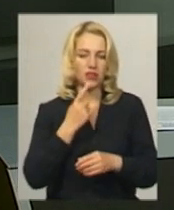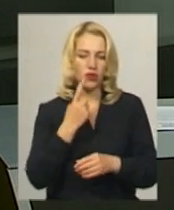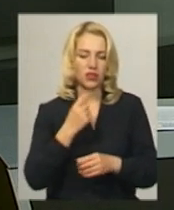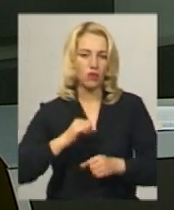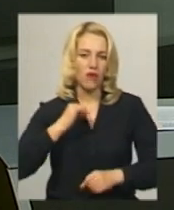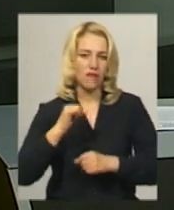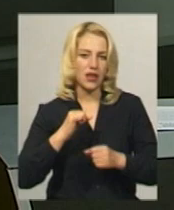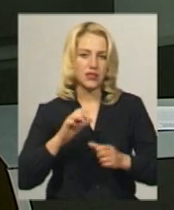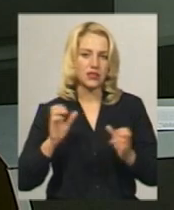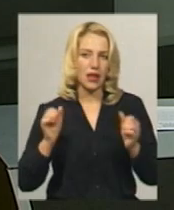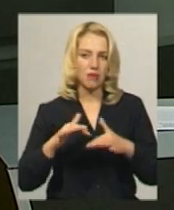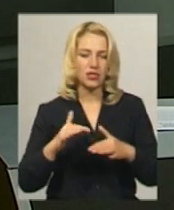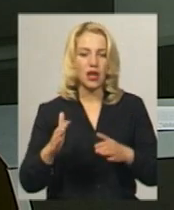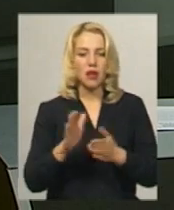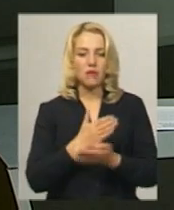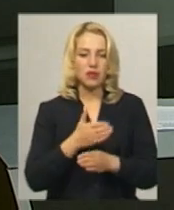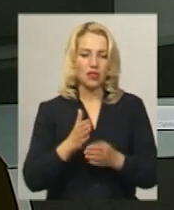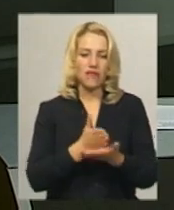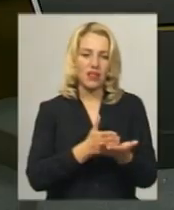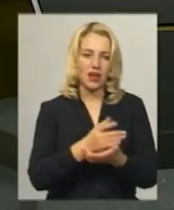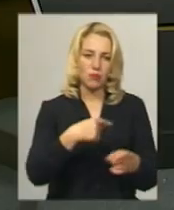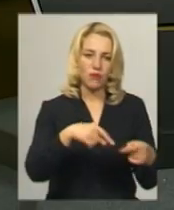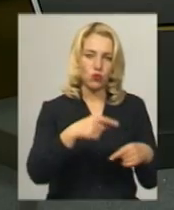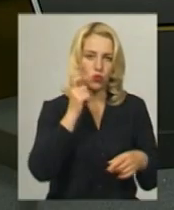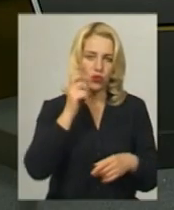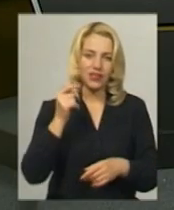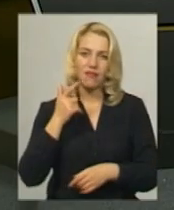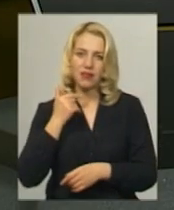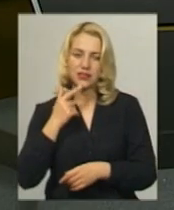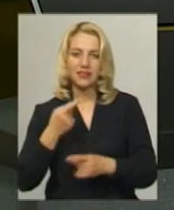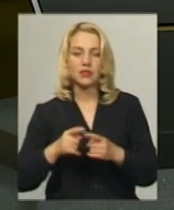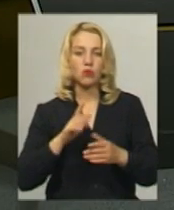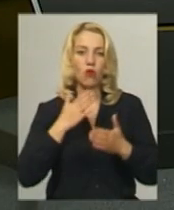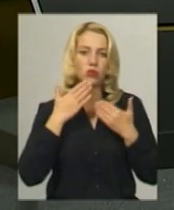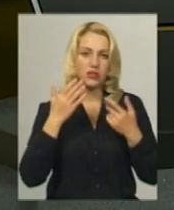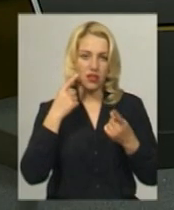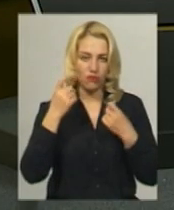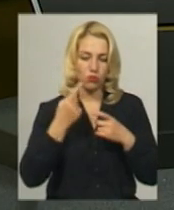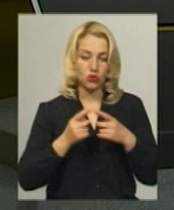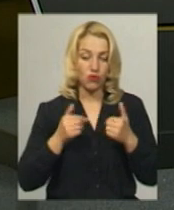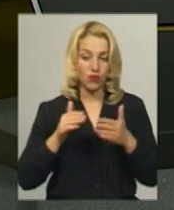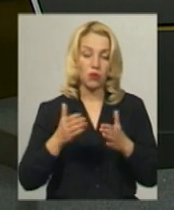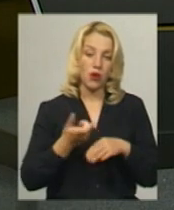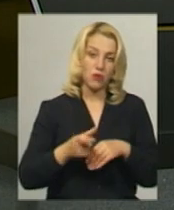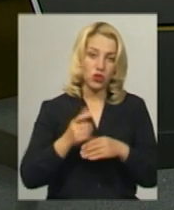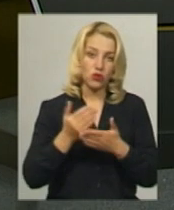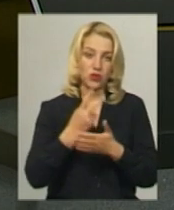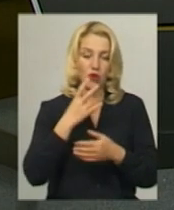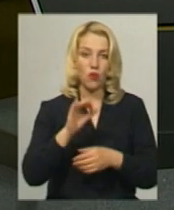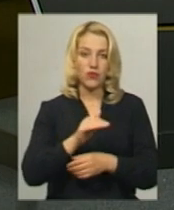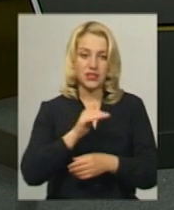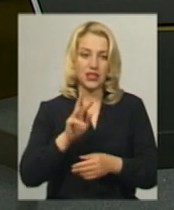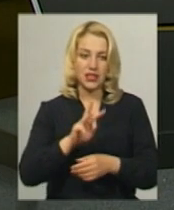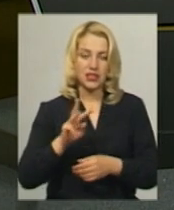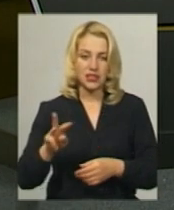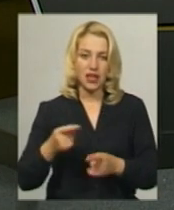ветеранами футболу України та Красилова. Це була остання інформація цього випуску. Дивіться більше новин на нашому офіційному сайті